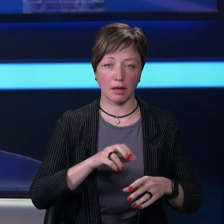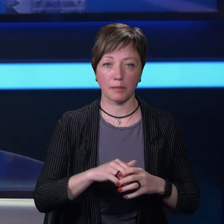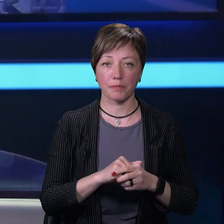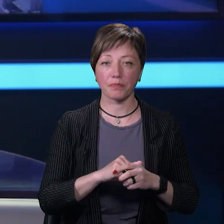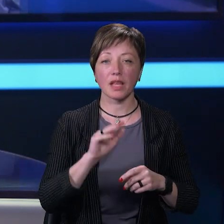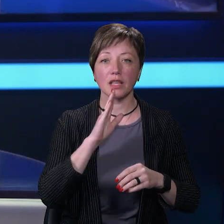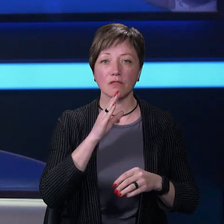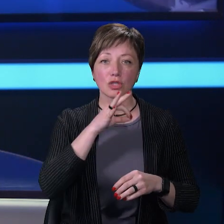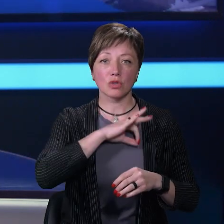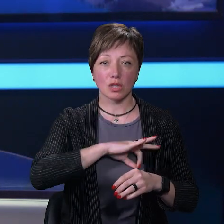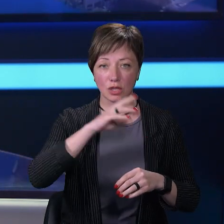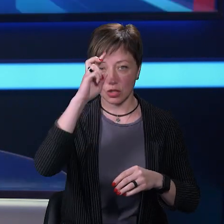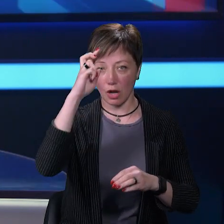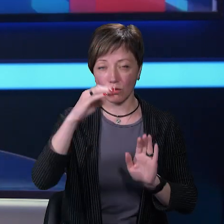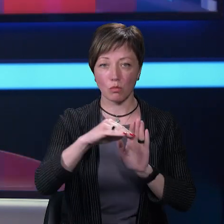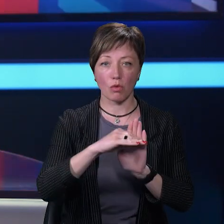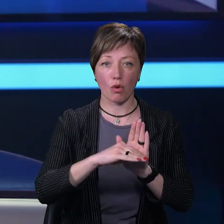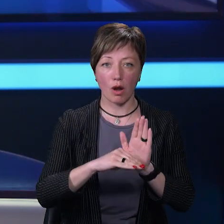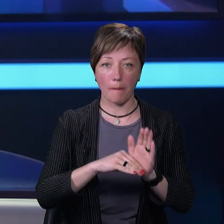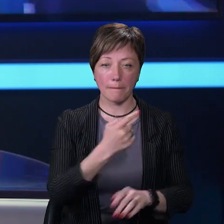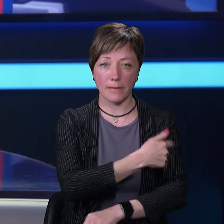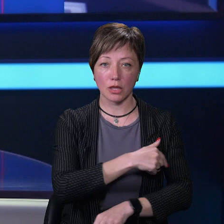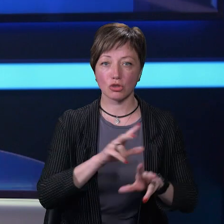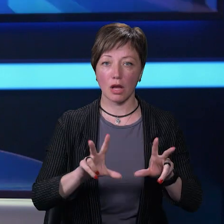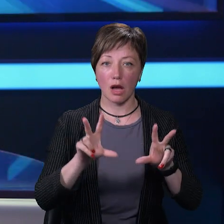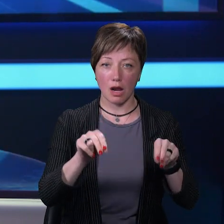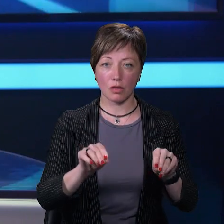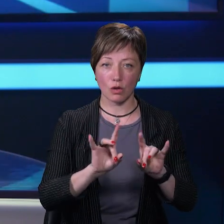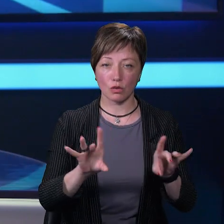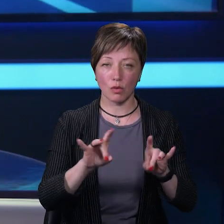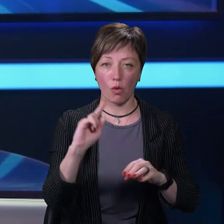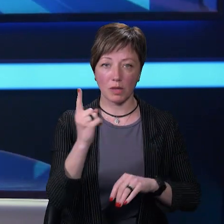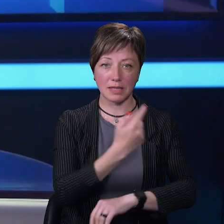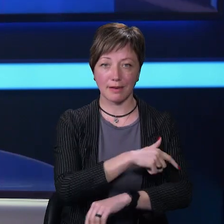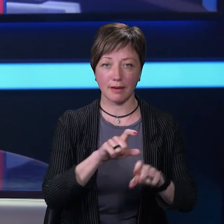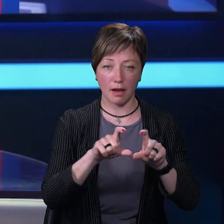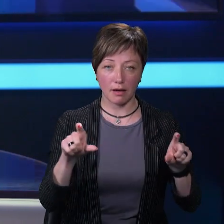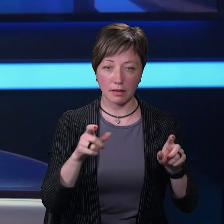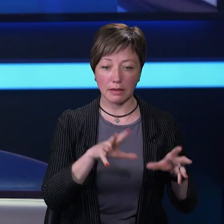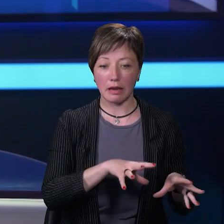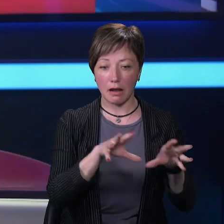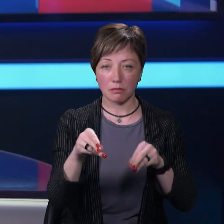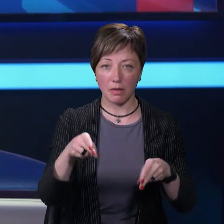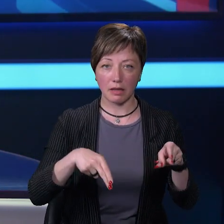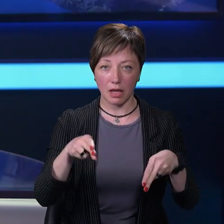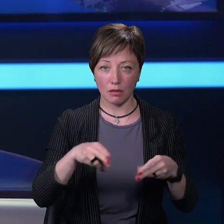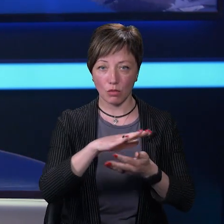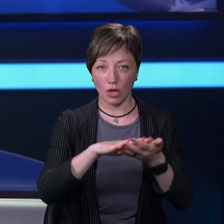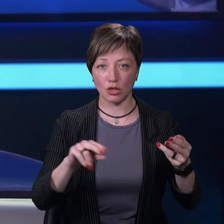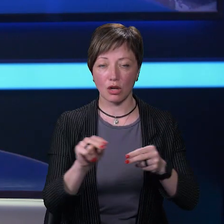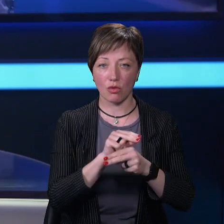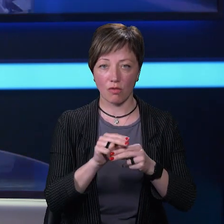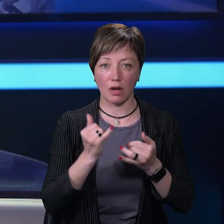Дівчина скористалась державною програмою медичних гарантій, розповіли в обласній лікарні, тож трансплантація та подальше